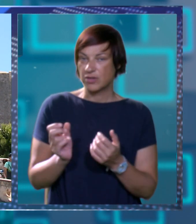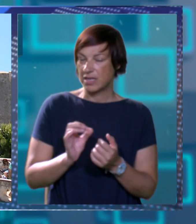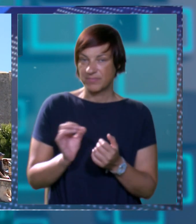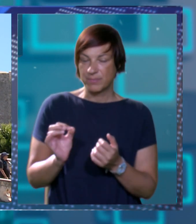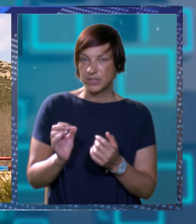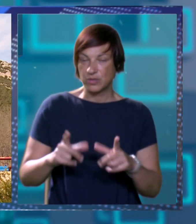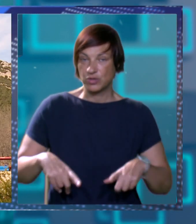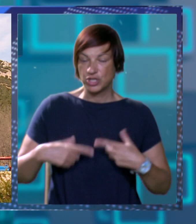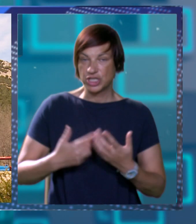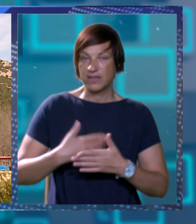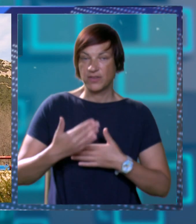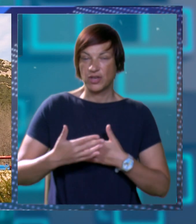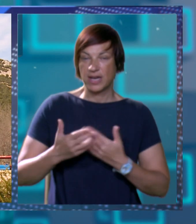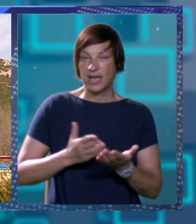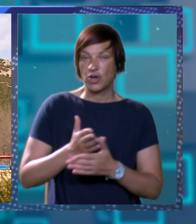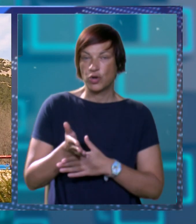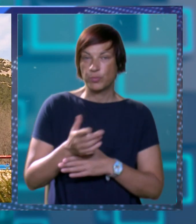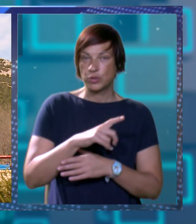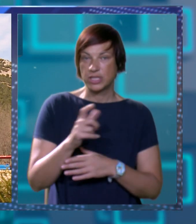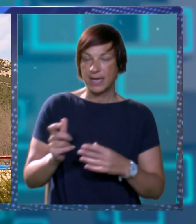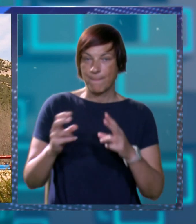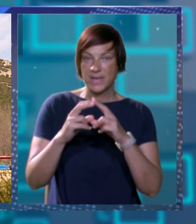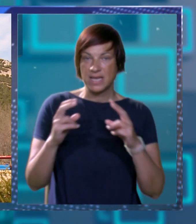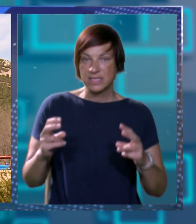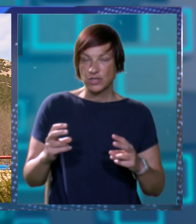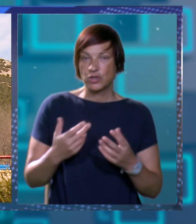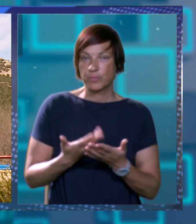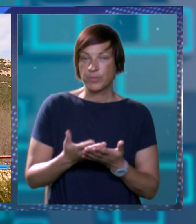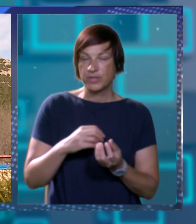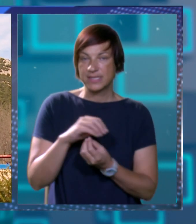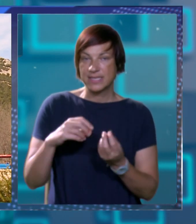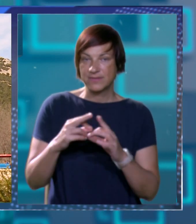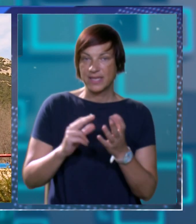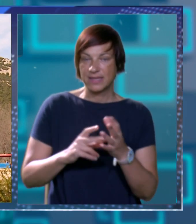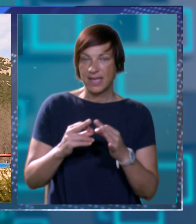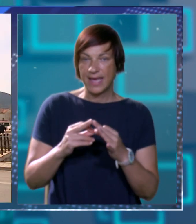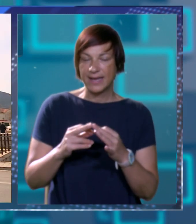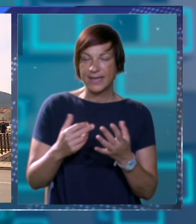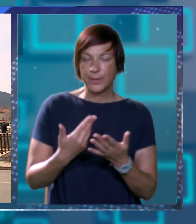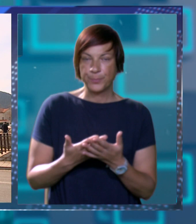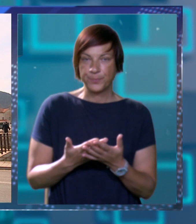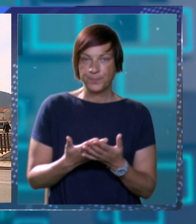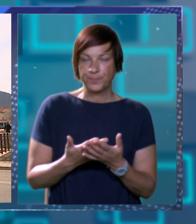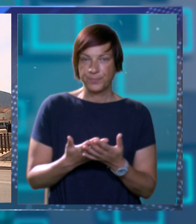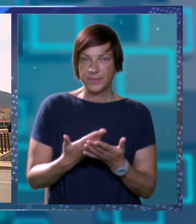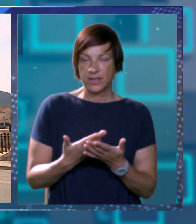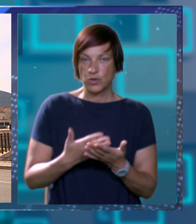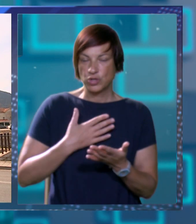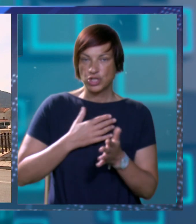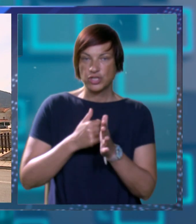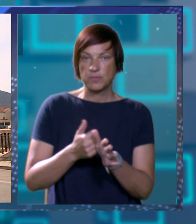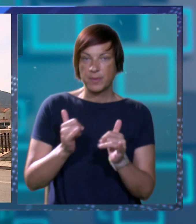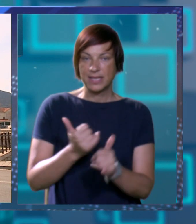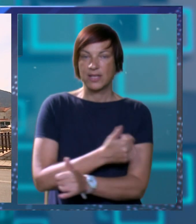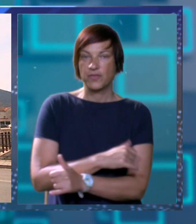renesansu doživio nakon puštanja Peleškog Mosta Lani sve tane 26. 7. i ono što smo